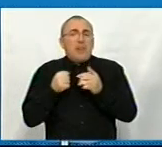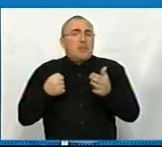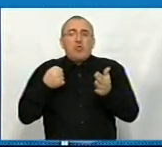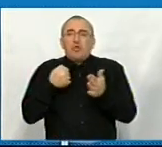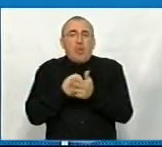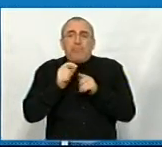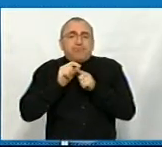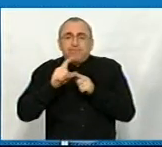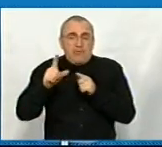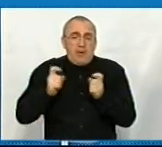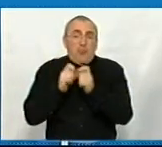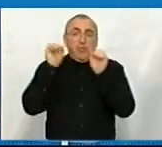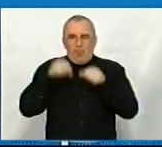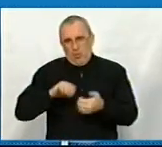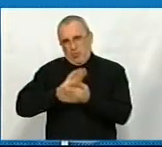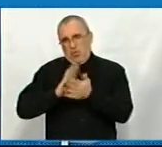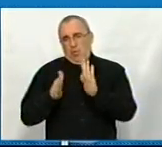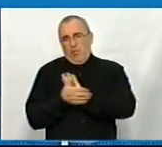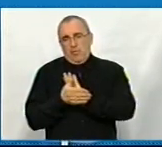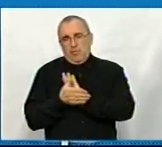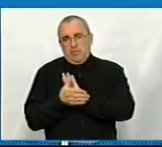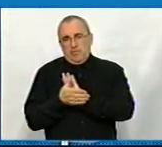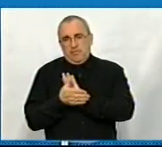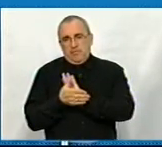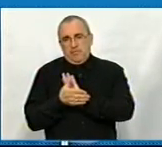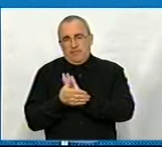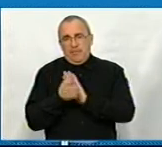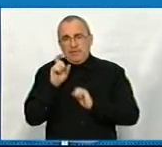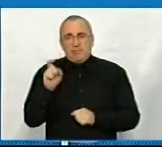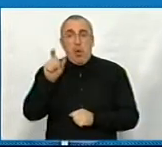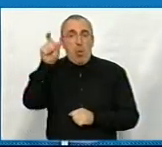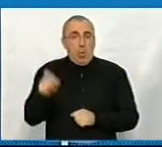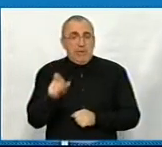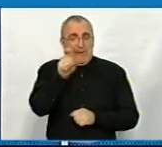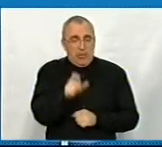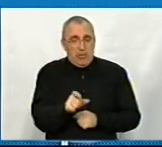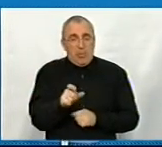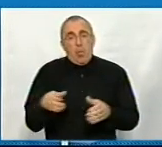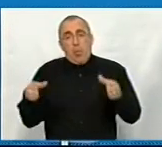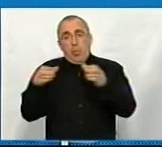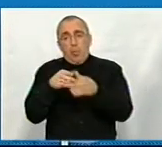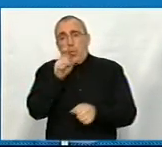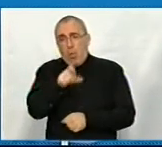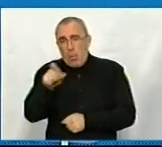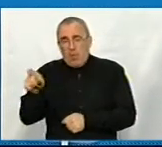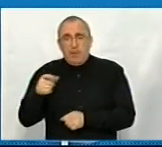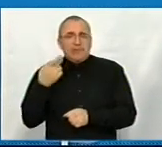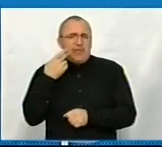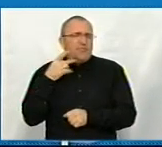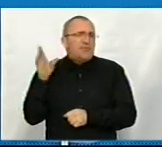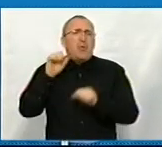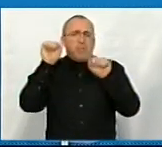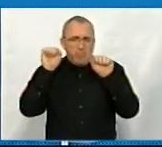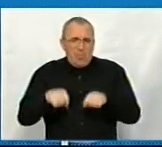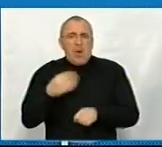конфлікту, а можна завжди домовитись з людиною, з групою людей. Це завжди можливо. Це